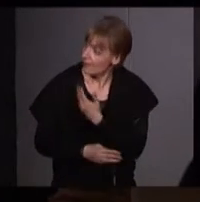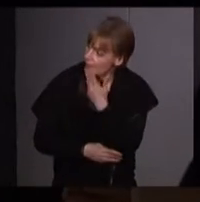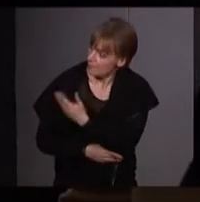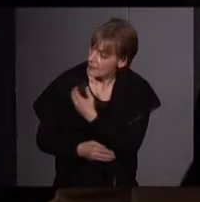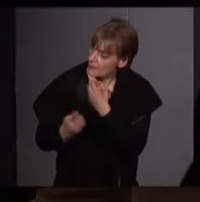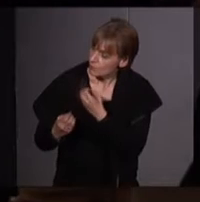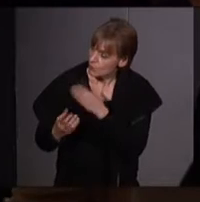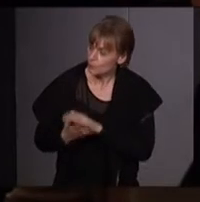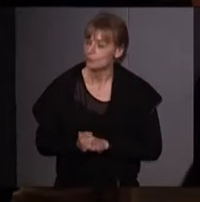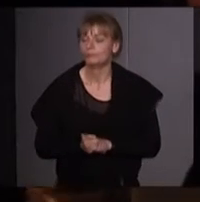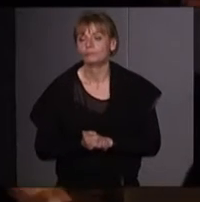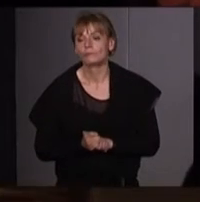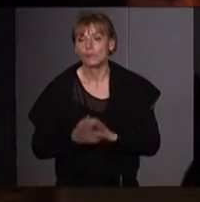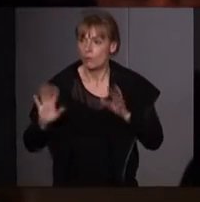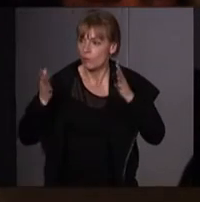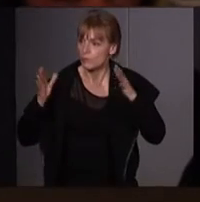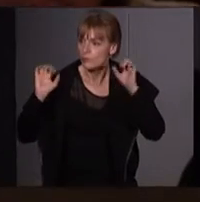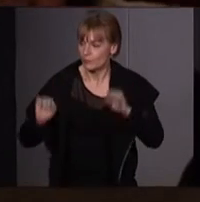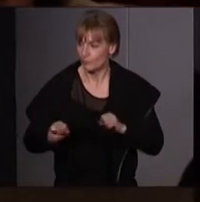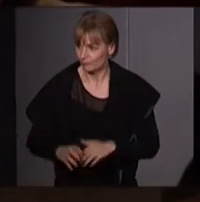Bénédicte. Je pense qu'on peut applaudir.